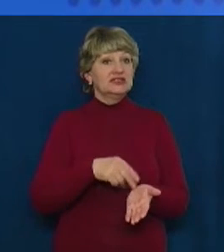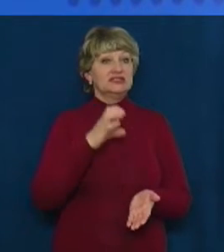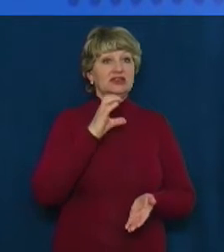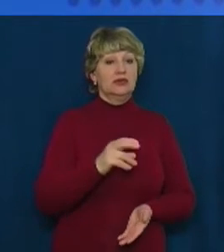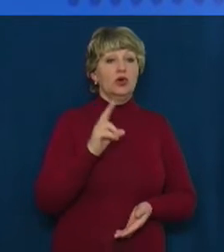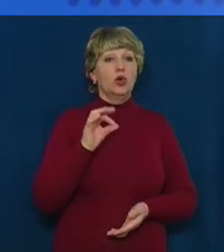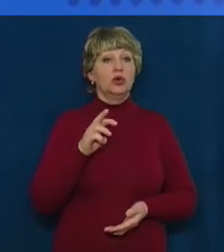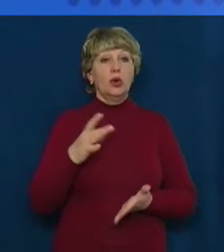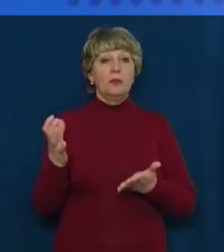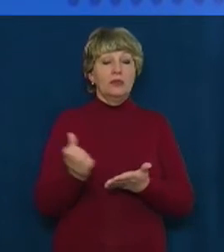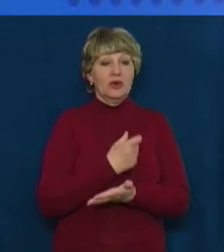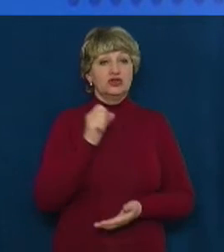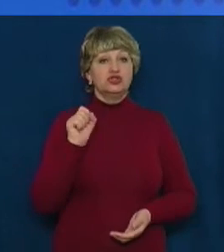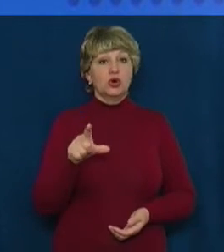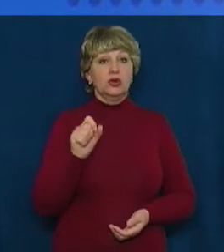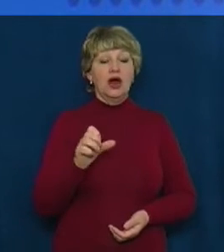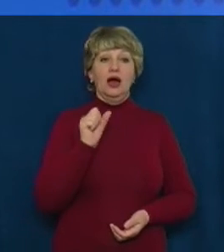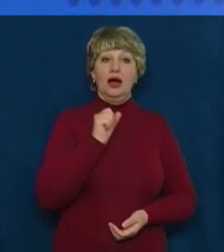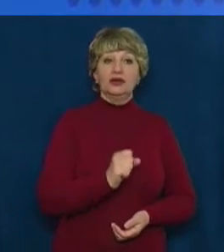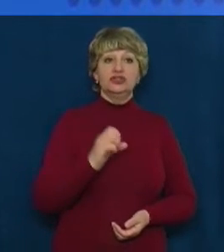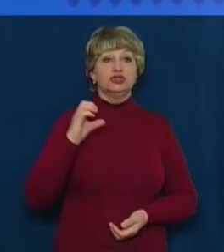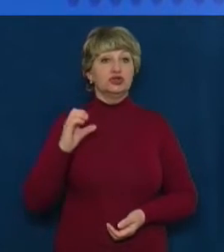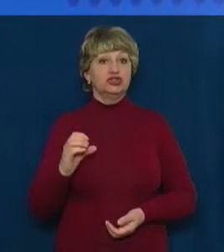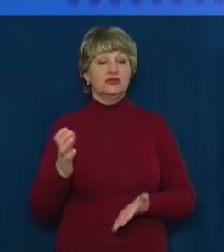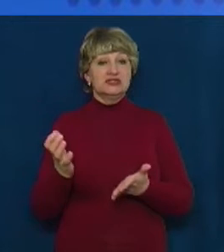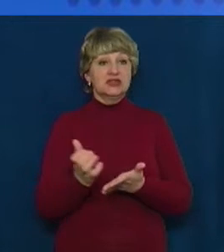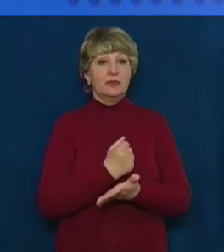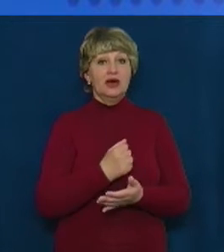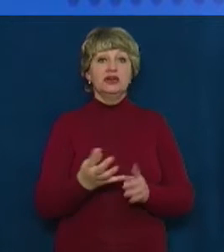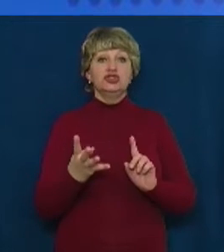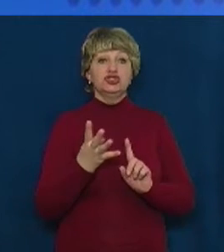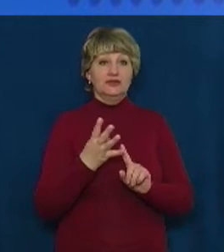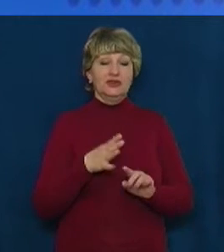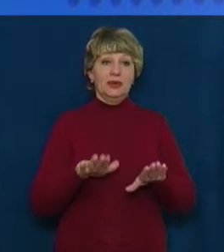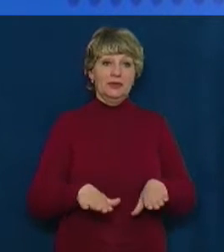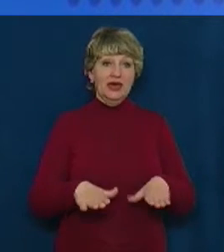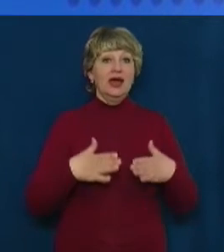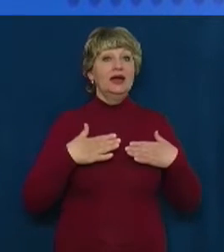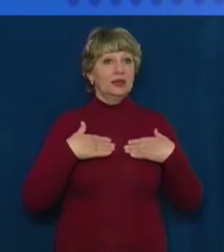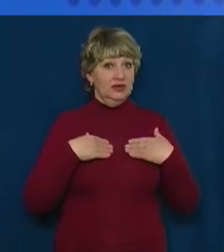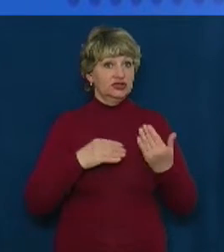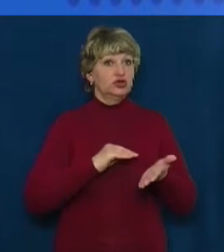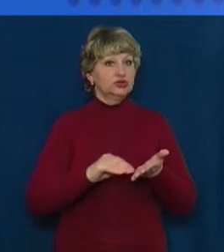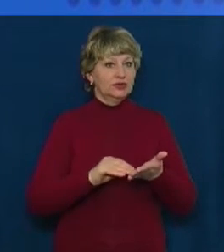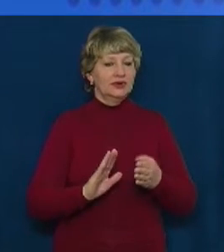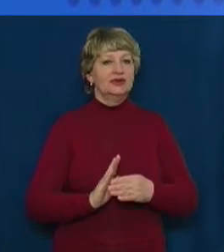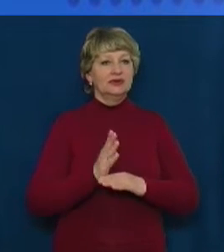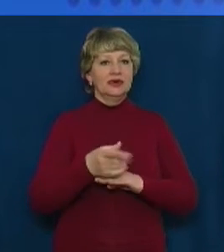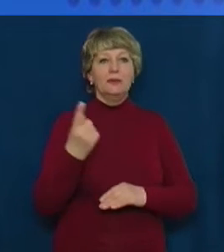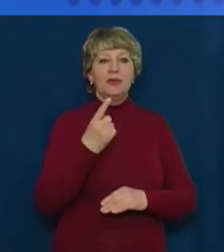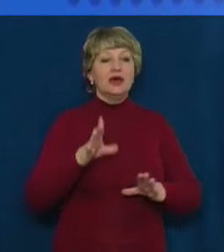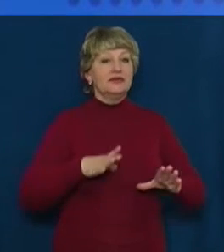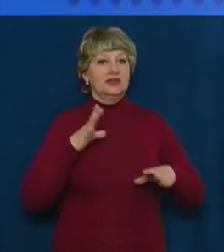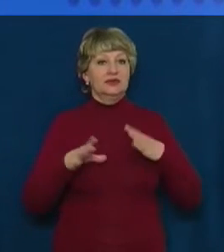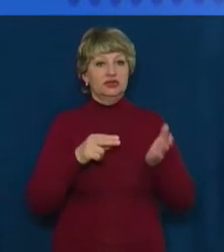Котолуб виборов золото, Анна Сторчеус здобула четверте місце. Наша Ірина Філенко відвідала перше тренування